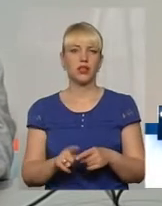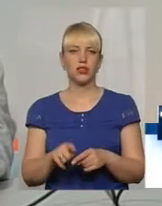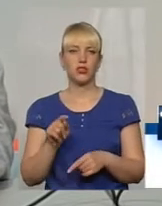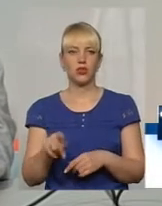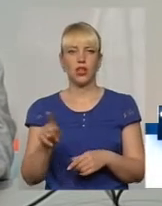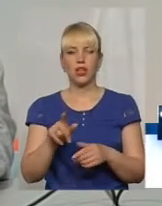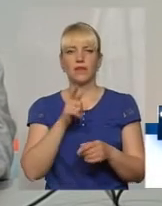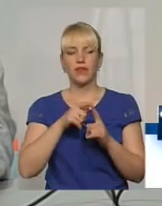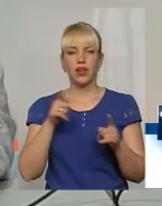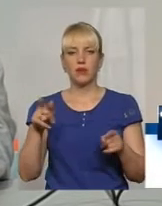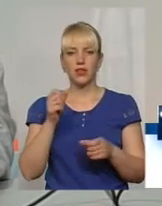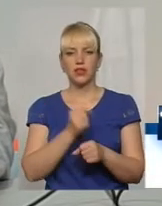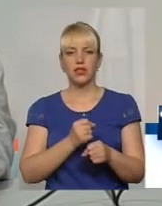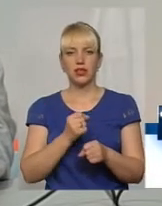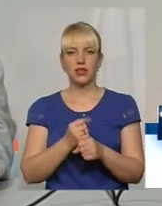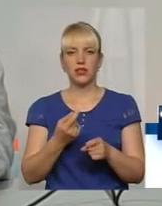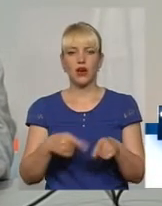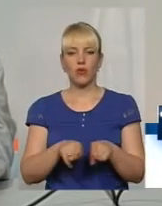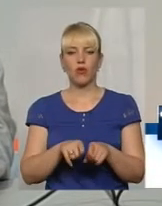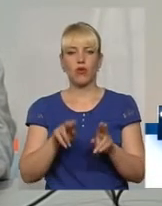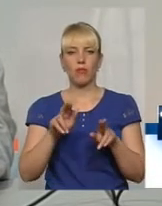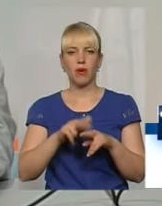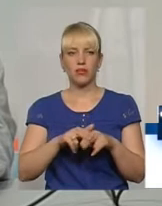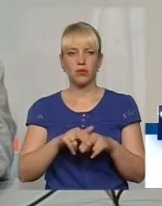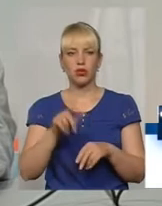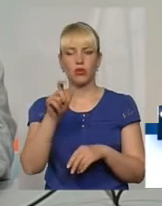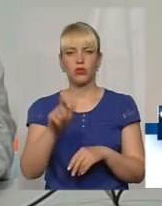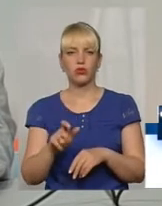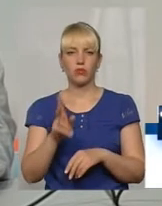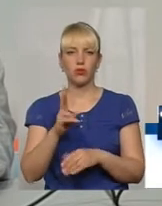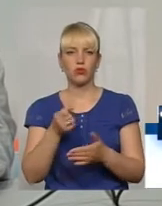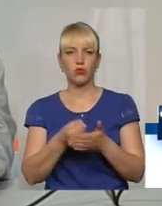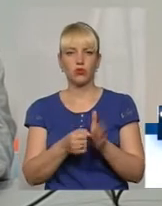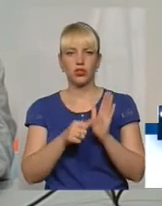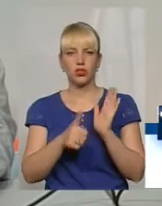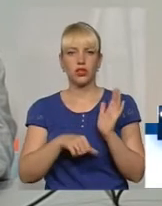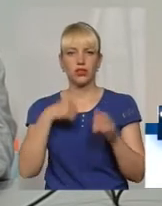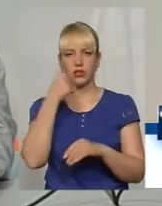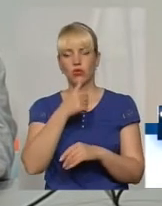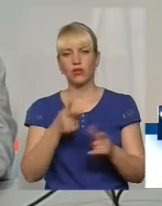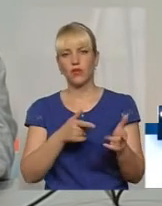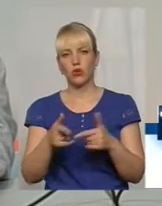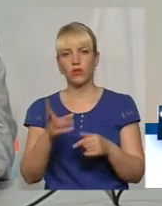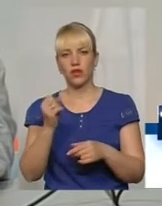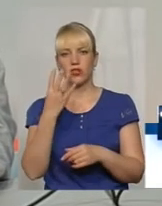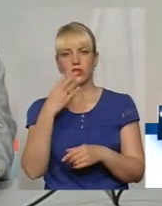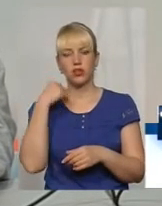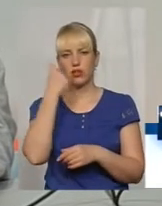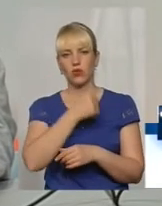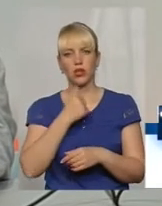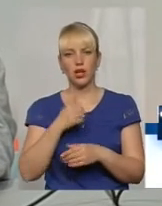термін дії такого паспорта, якщо ми говоримо особі, який до 16 років, виготовляється на 4 роки,